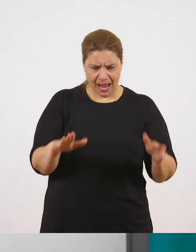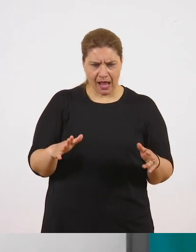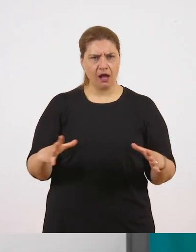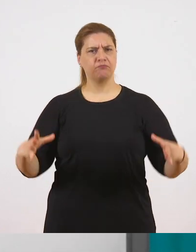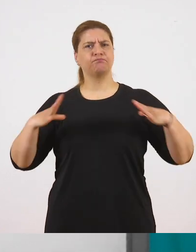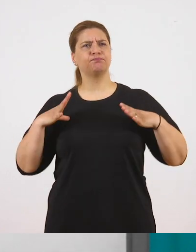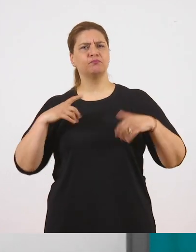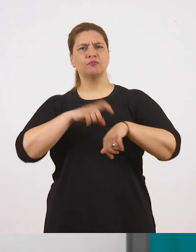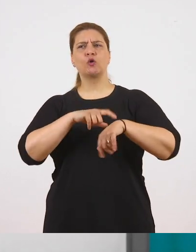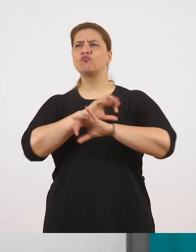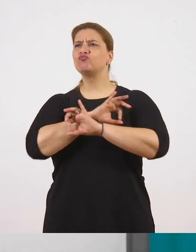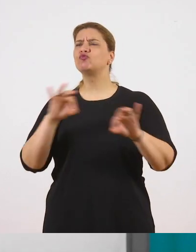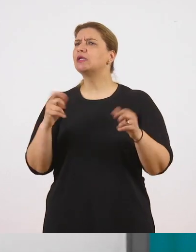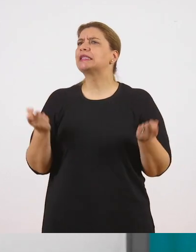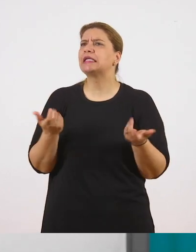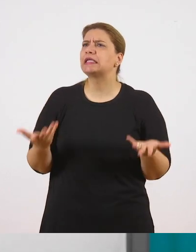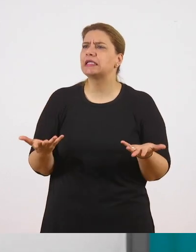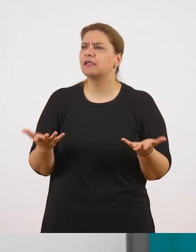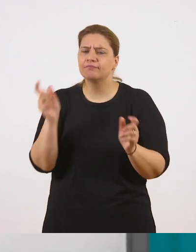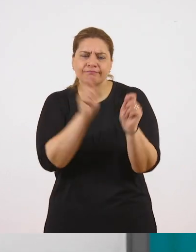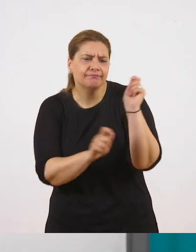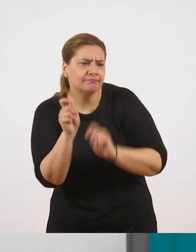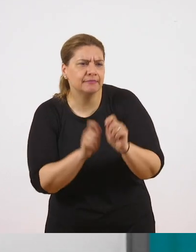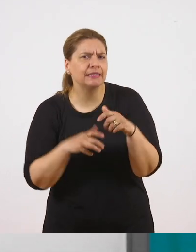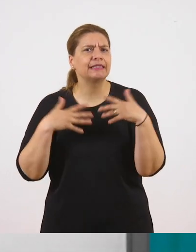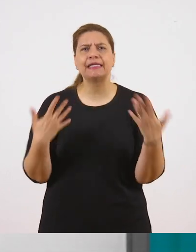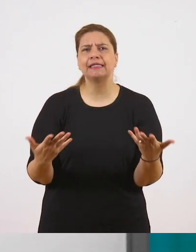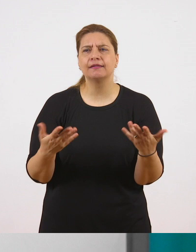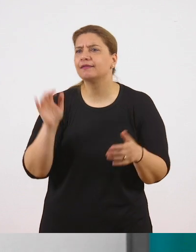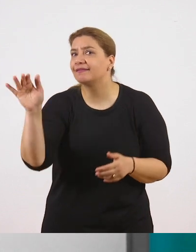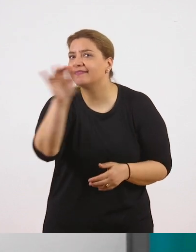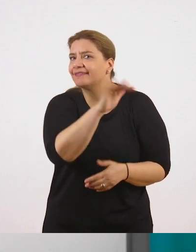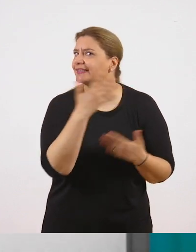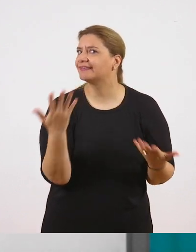άρεσε να δημιουργεί και με τι. Τι λέτε.